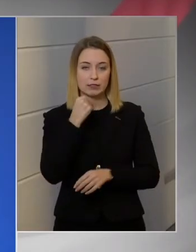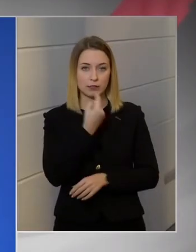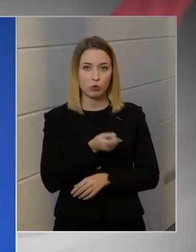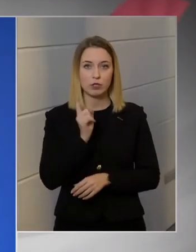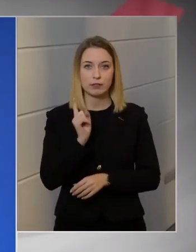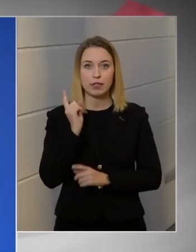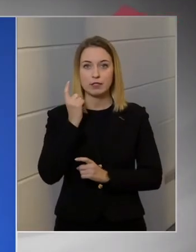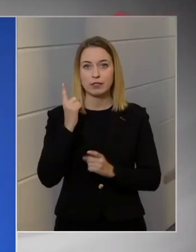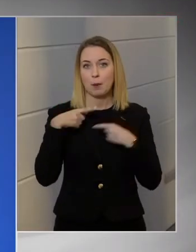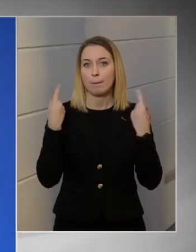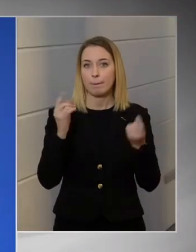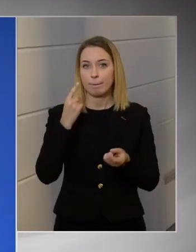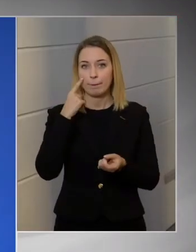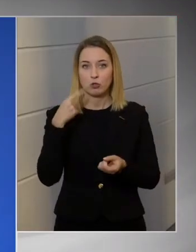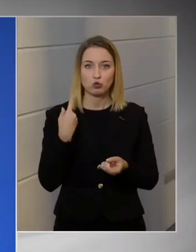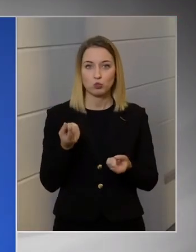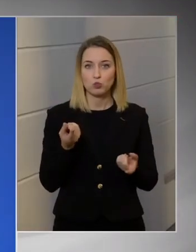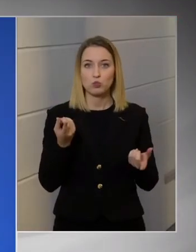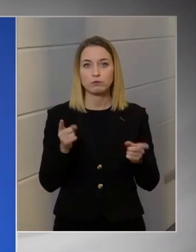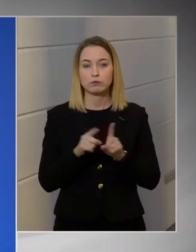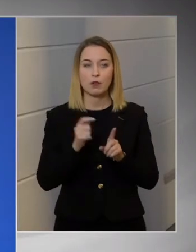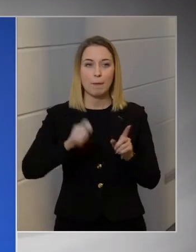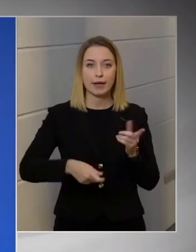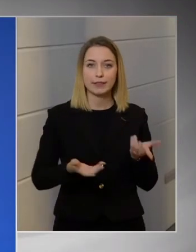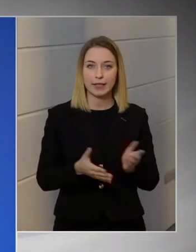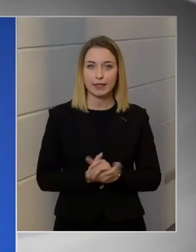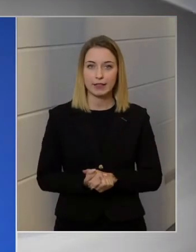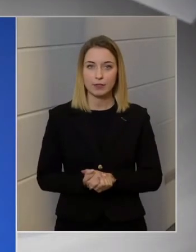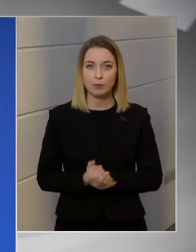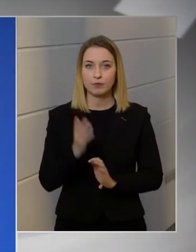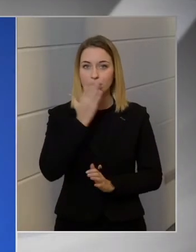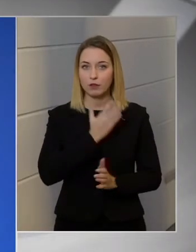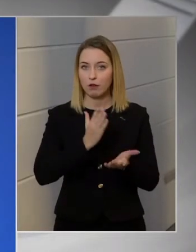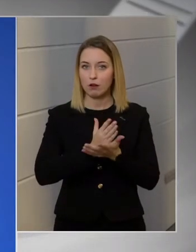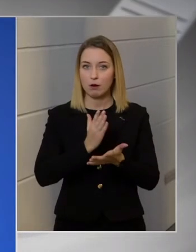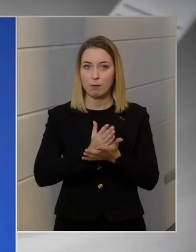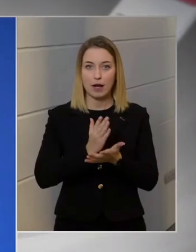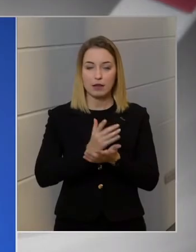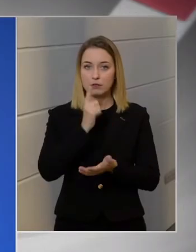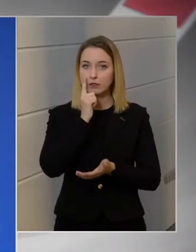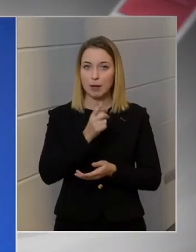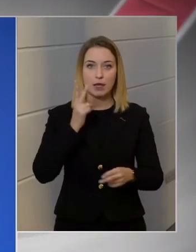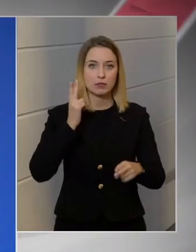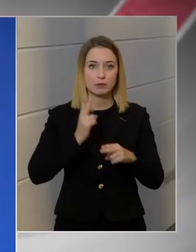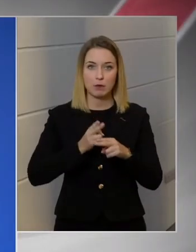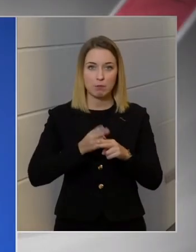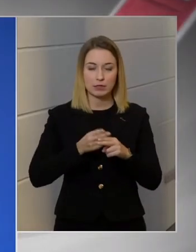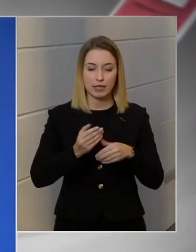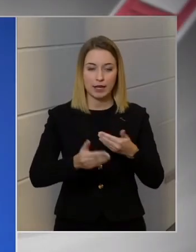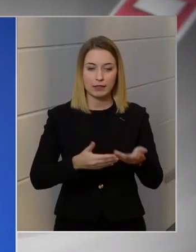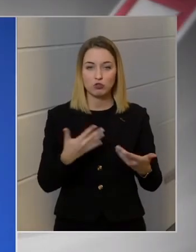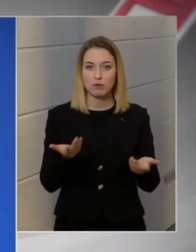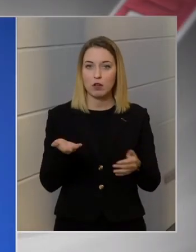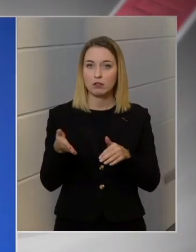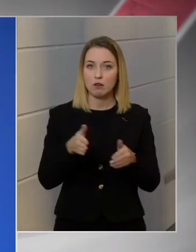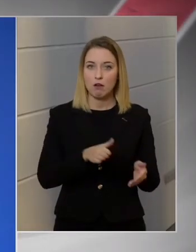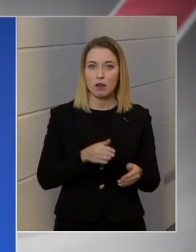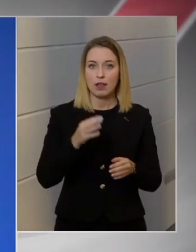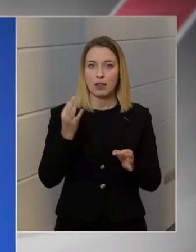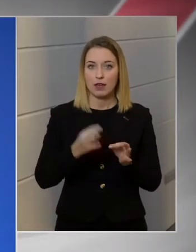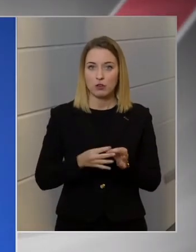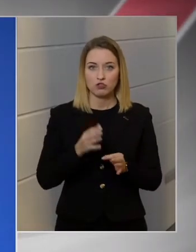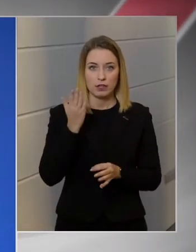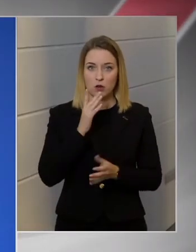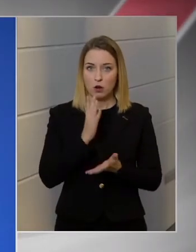mi is meg tudnánk ezt ítélni. Tehát, hogyha már nem lesznek megbetegedések, vagy pedig halálesetek legalábbis nem